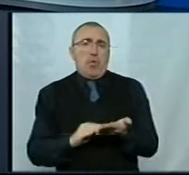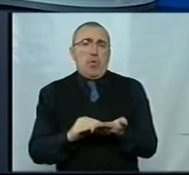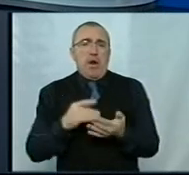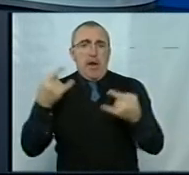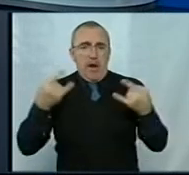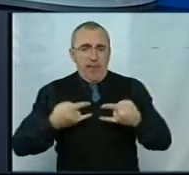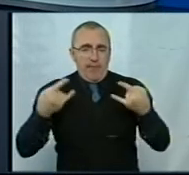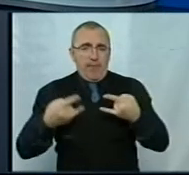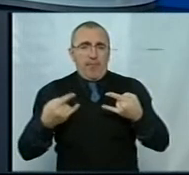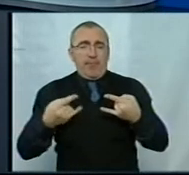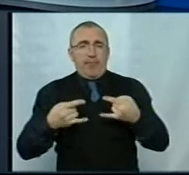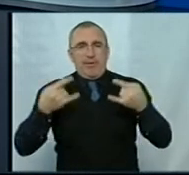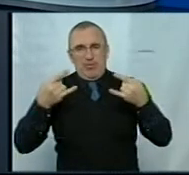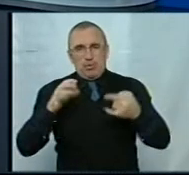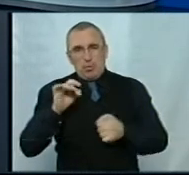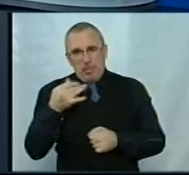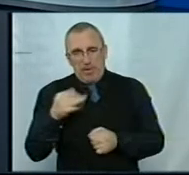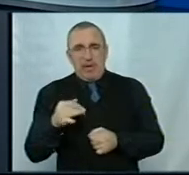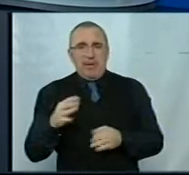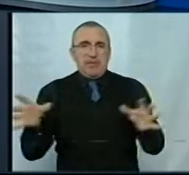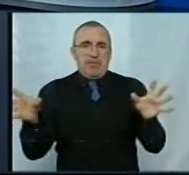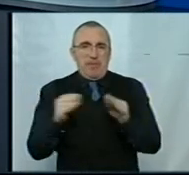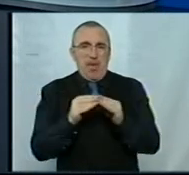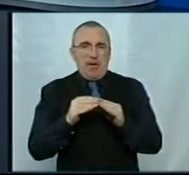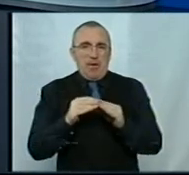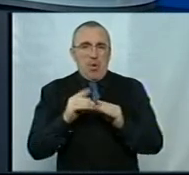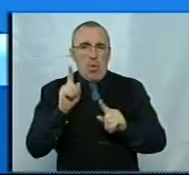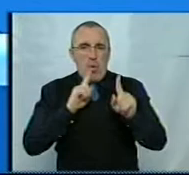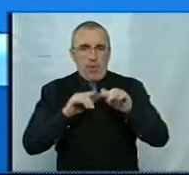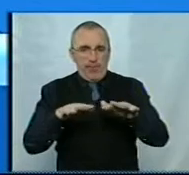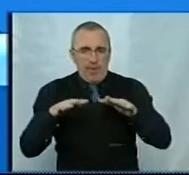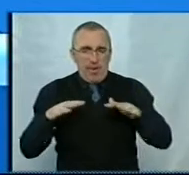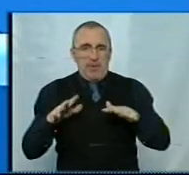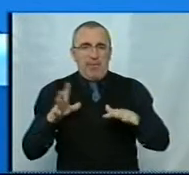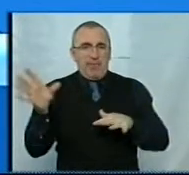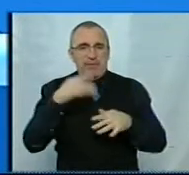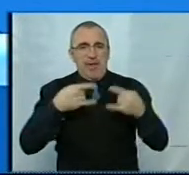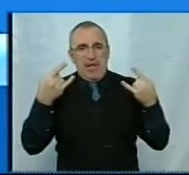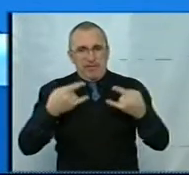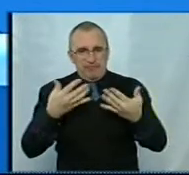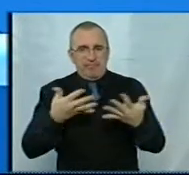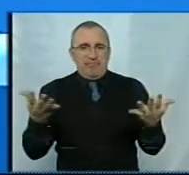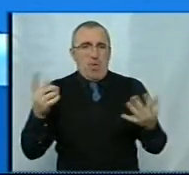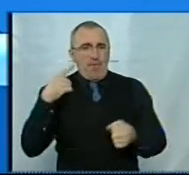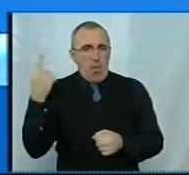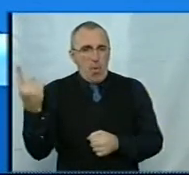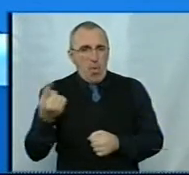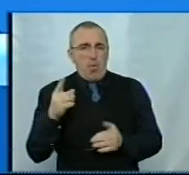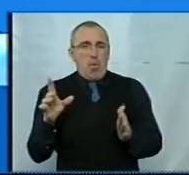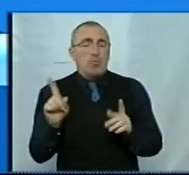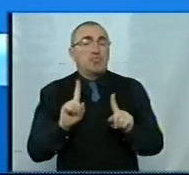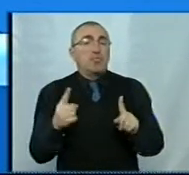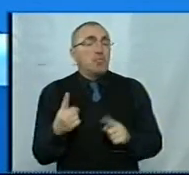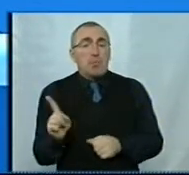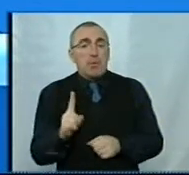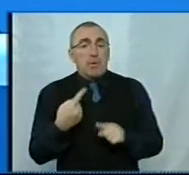ефірі і Суспільного, і прес-конференція була, чи брифінг, про це говорили всі засоби електронні в області? Та тому, що